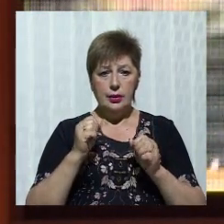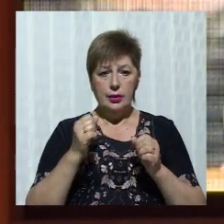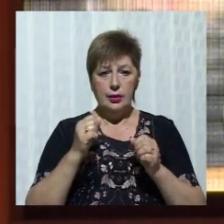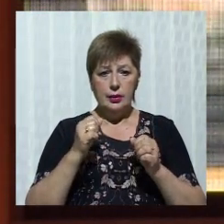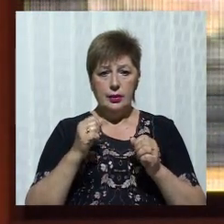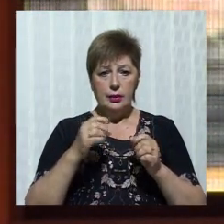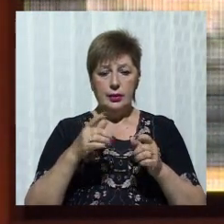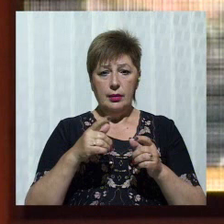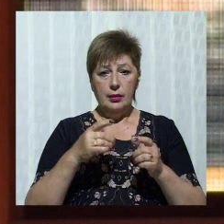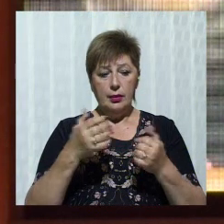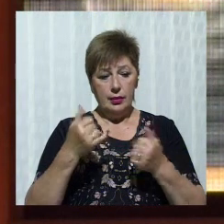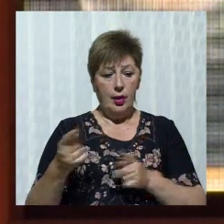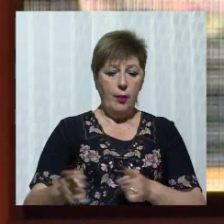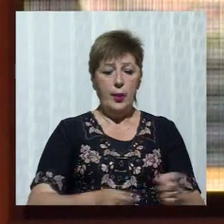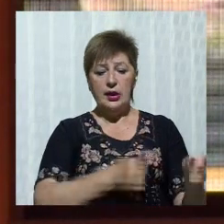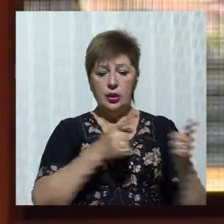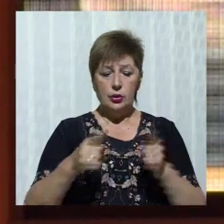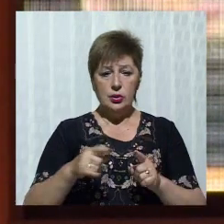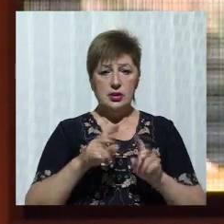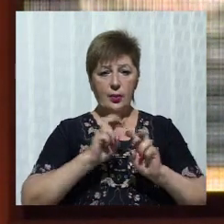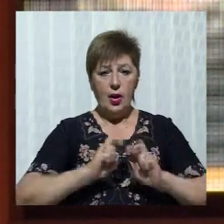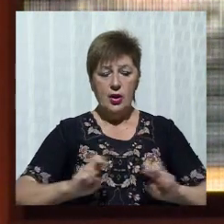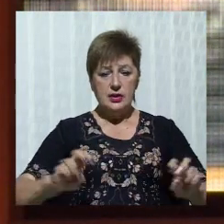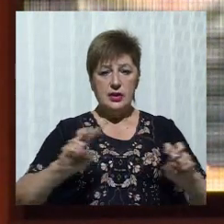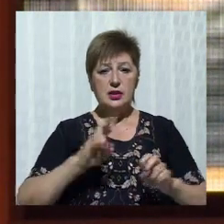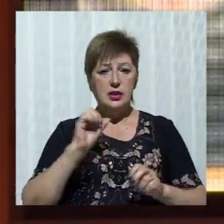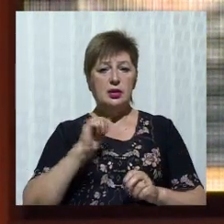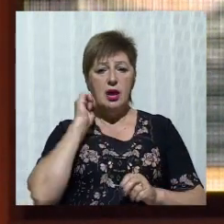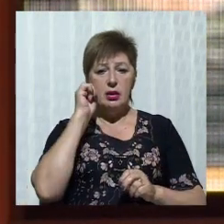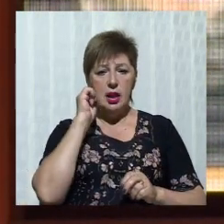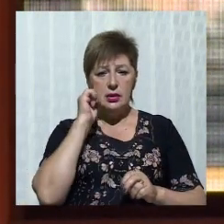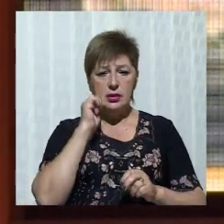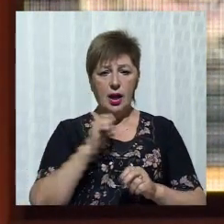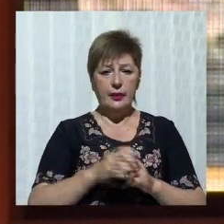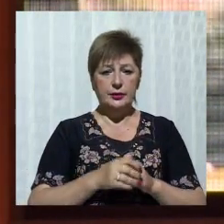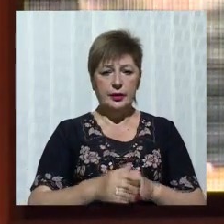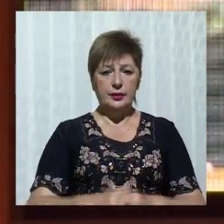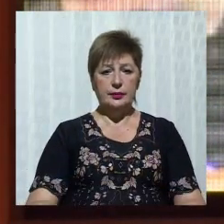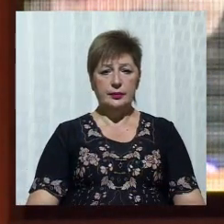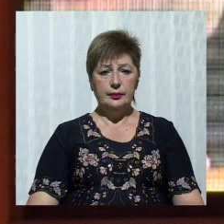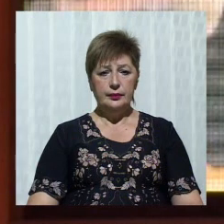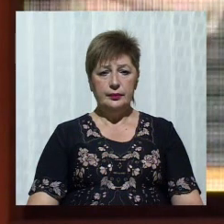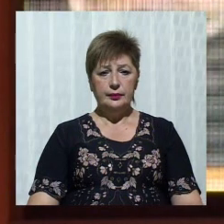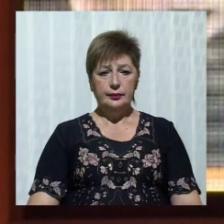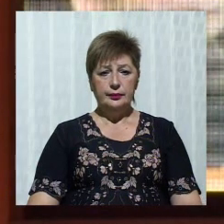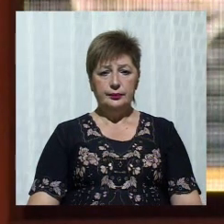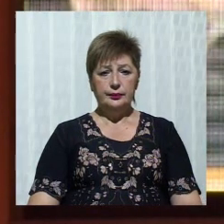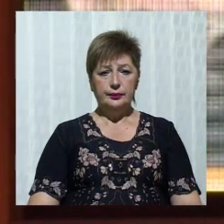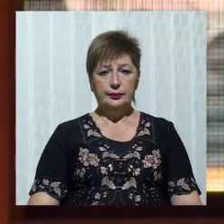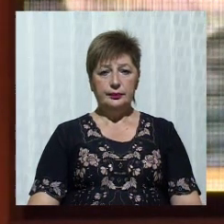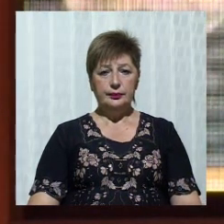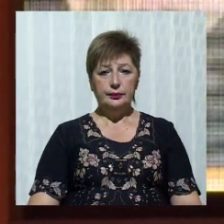завтра, наприклад. Якщо все це не буде, то ми таки навичайно будемо розрахувати не за порядок денний, не за